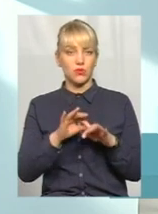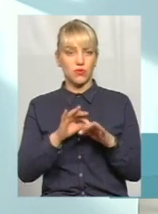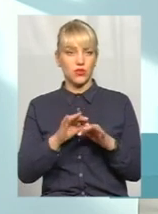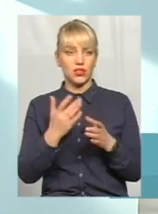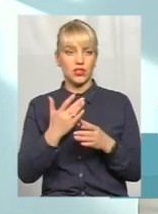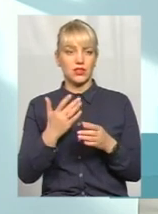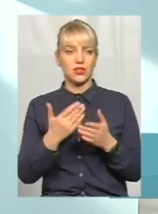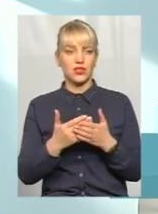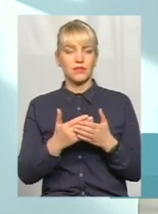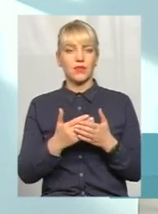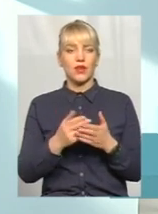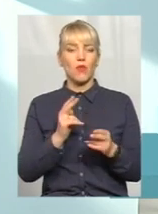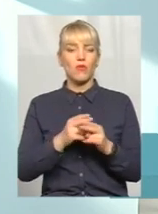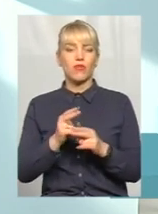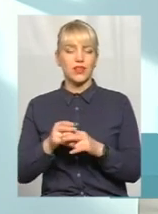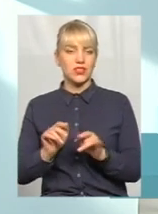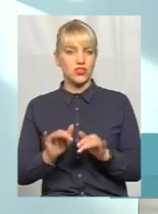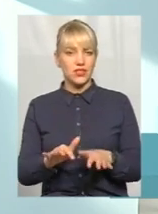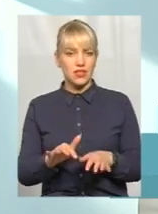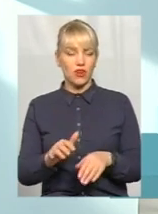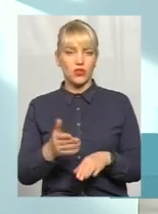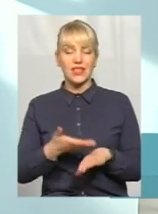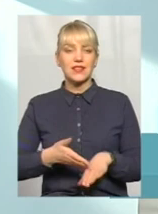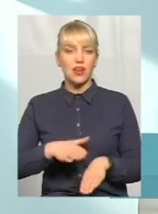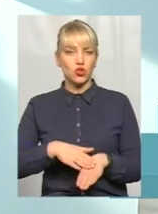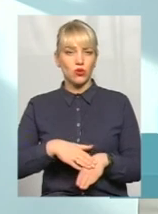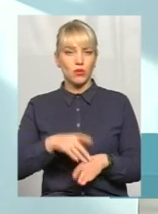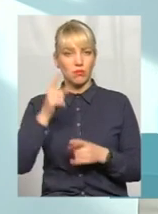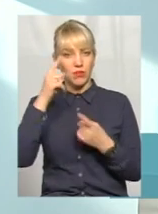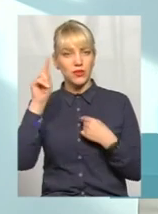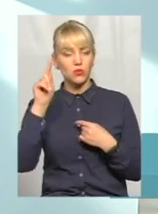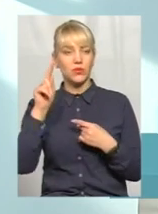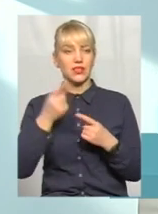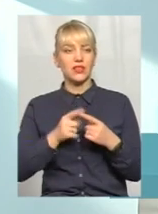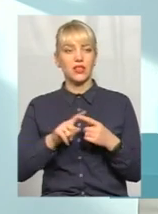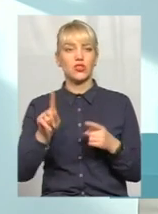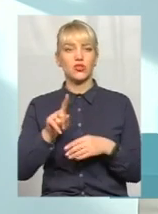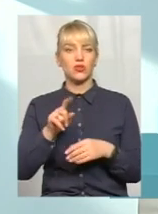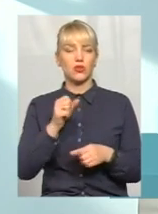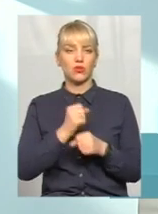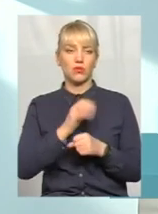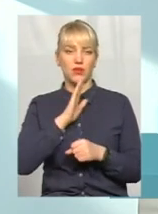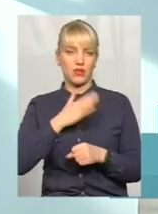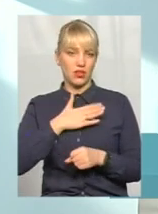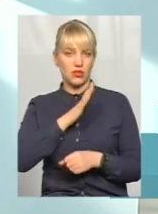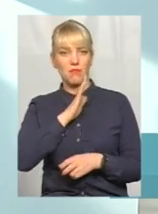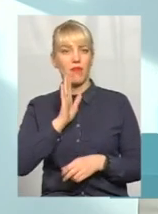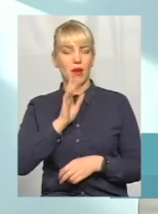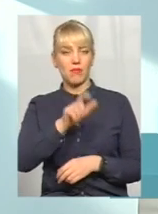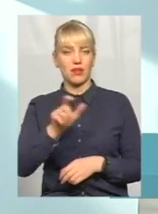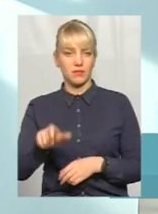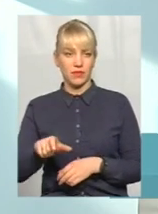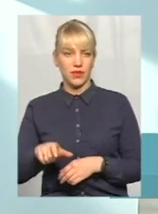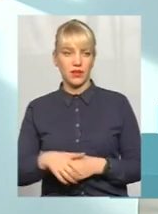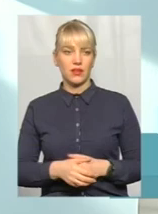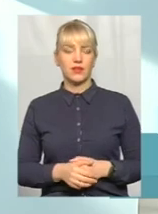превентивні, тобто профілактичні заходи, тяжко придумати те, що виробляють наші мами. Я не кажу за таттів, я кажу,